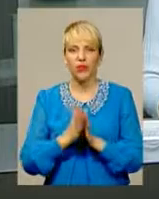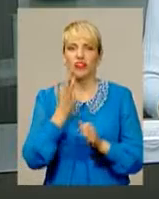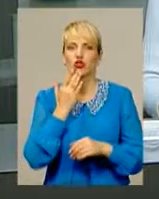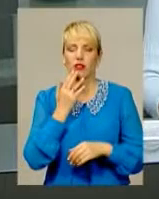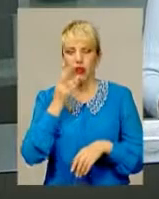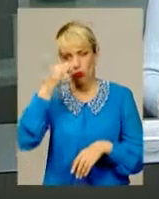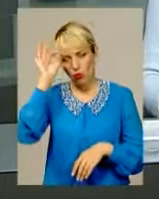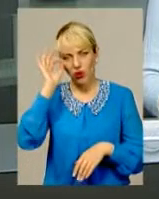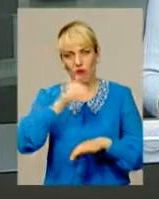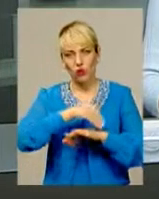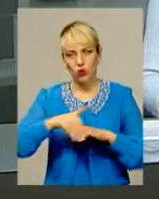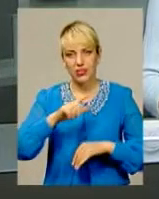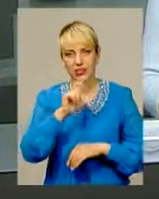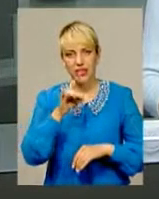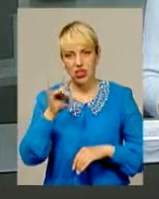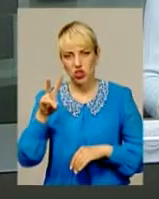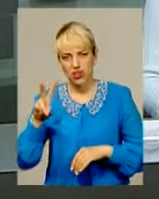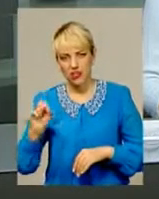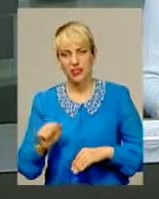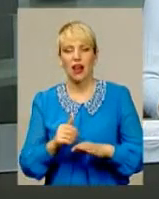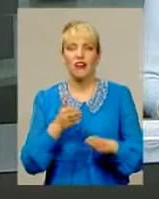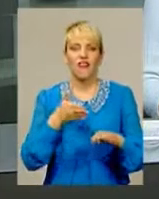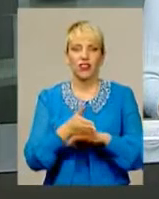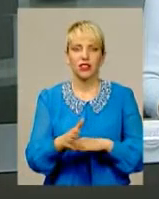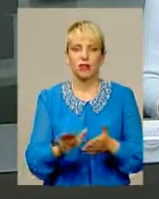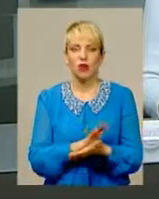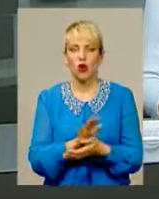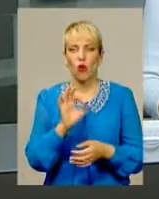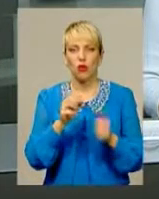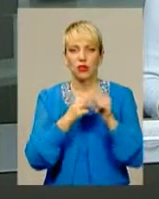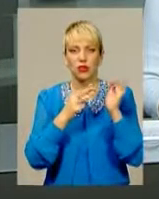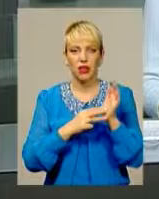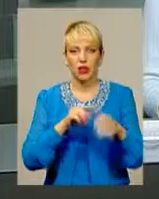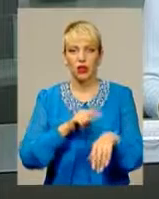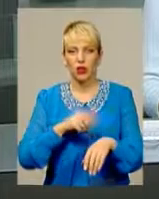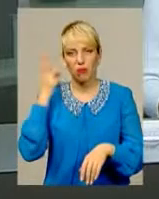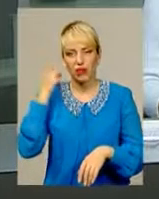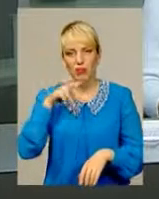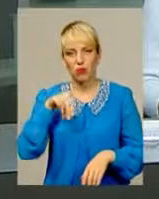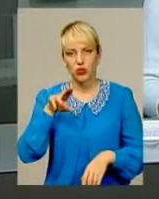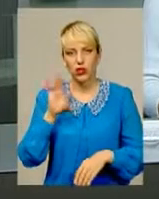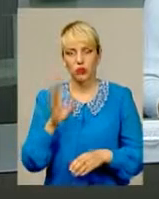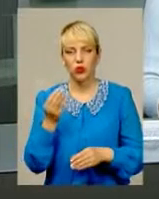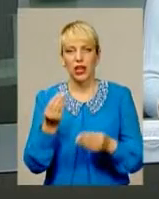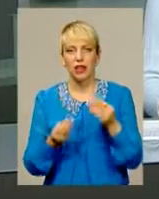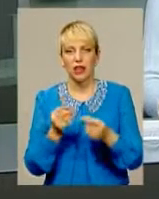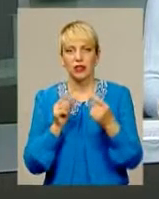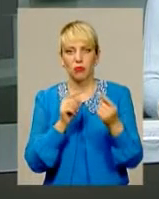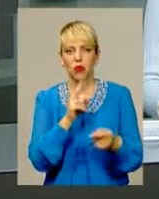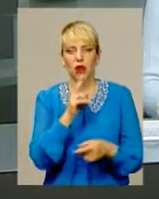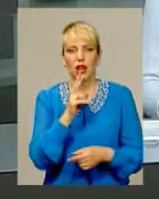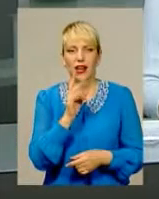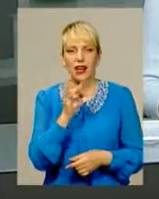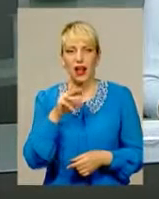Зарічанській. Вхід безкоштовний. О 18-й годині Хмельницьке Поділля зіграє проти Кременчуцького «Кремення» у п'ятому